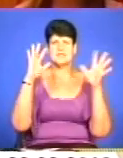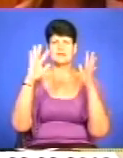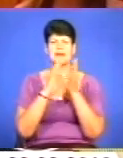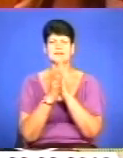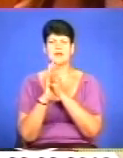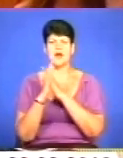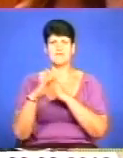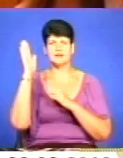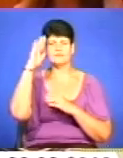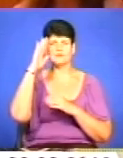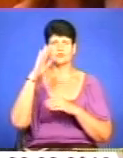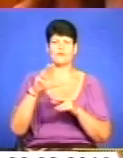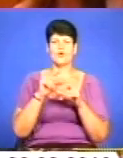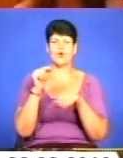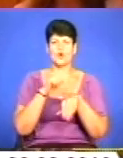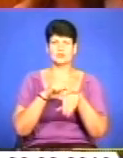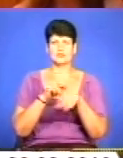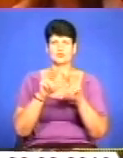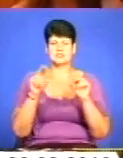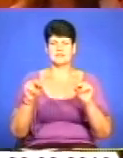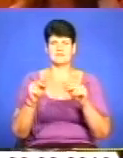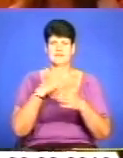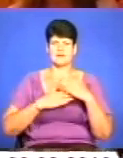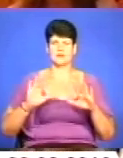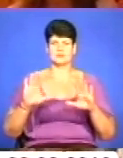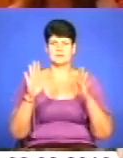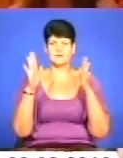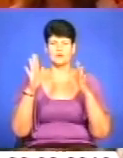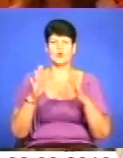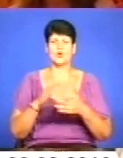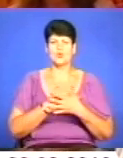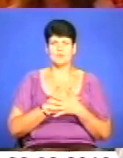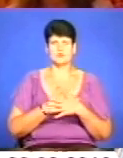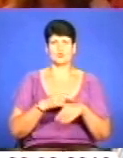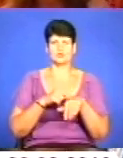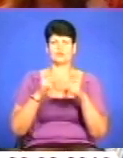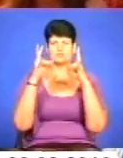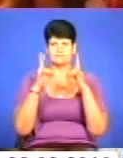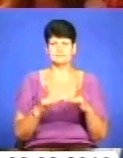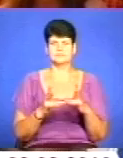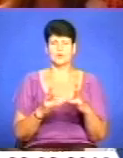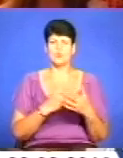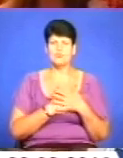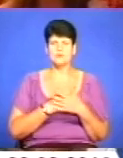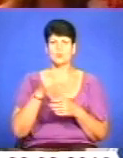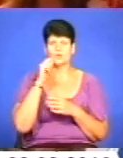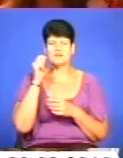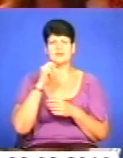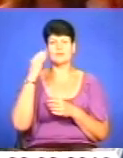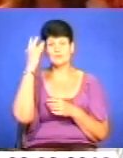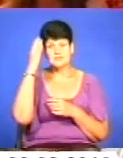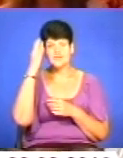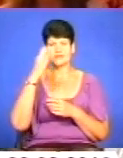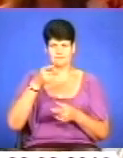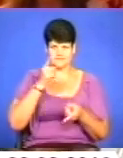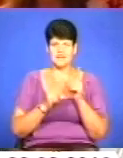води. В годину щасливу і в радості мить. Любіть у годину негоди. Любіть Україну, усній наяву.